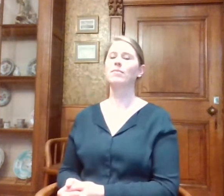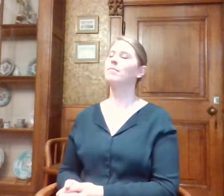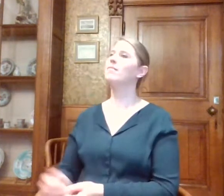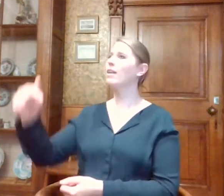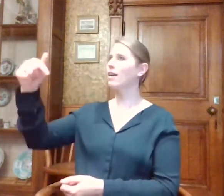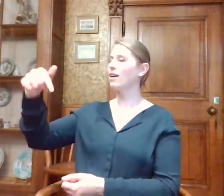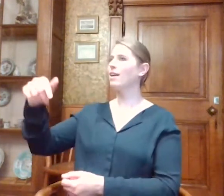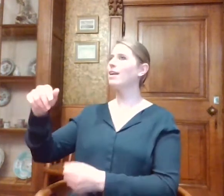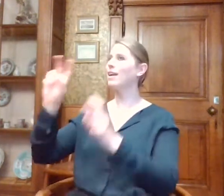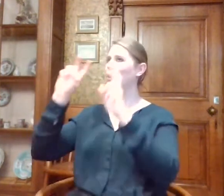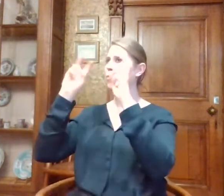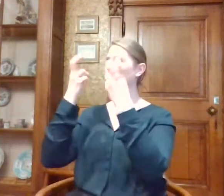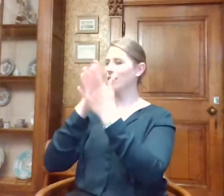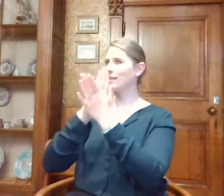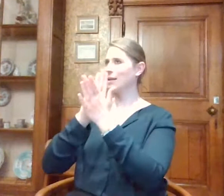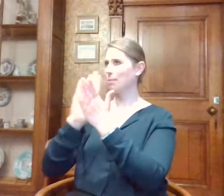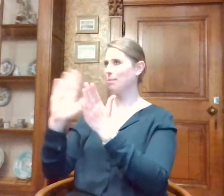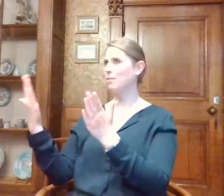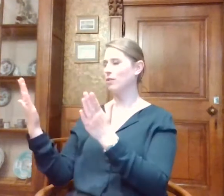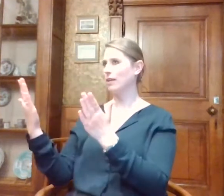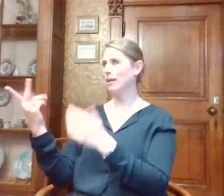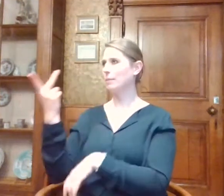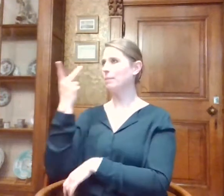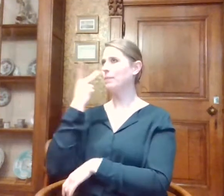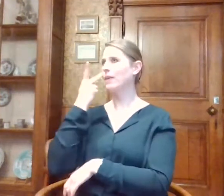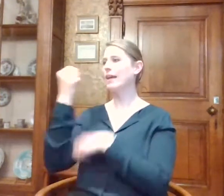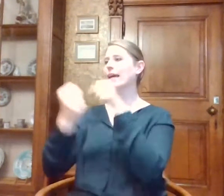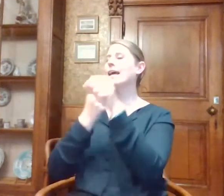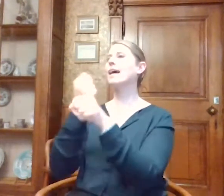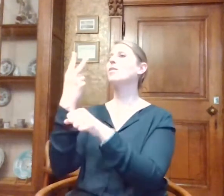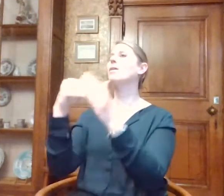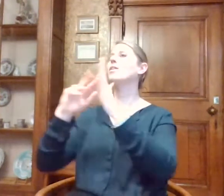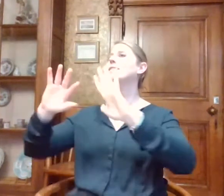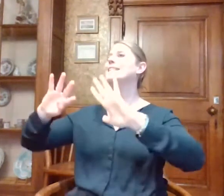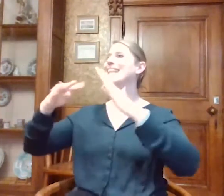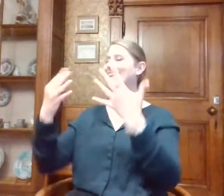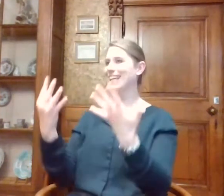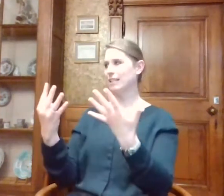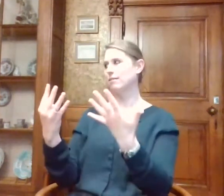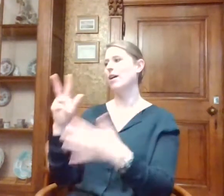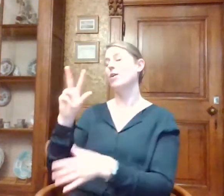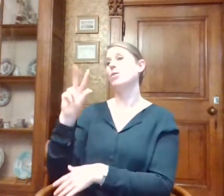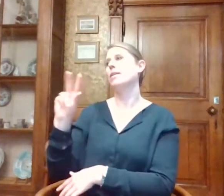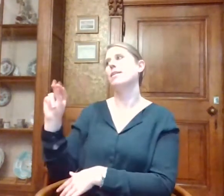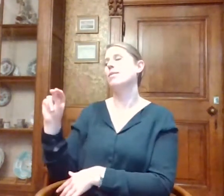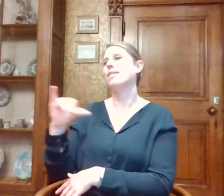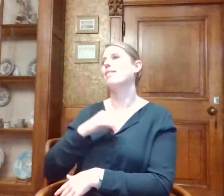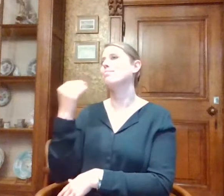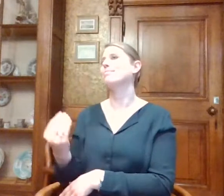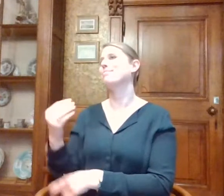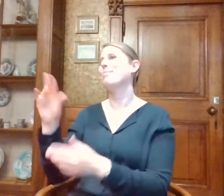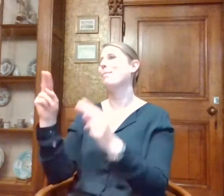Bij ons in de universiteitsbibliotheek, we gaan kijken naar 2019, want zoals jullie weten, 2020 waren er amper bezoekers.